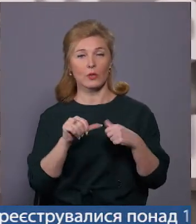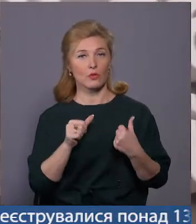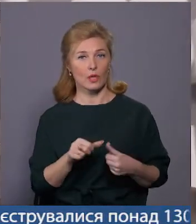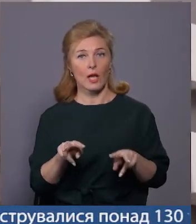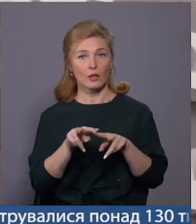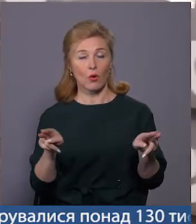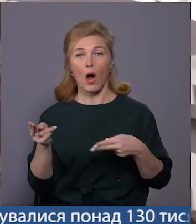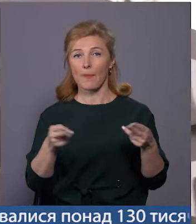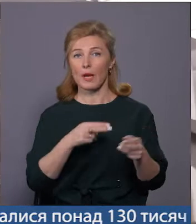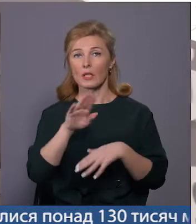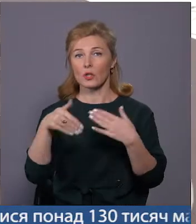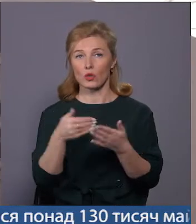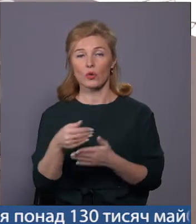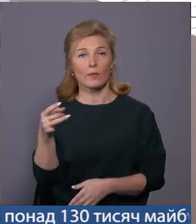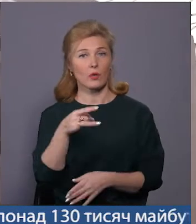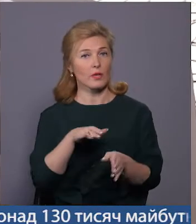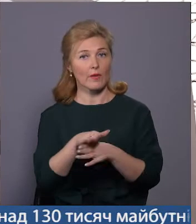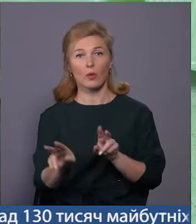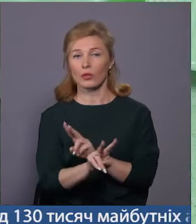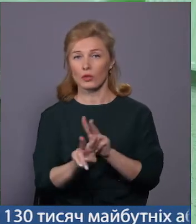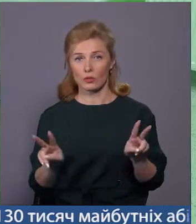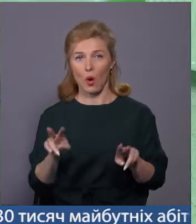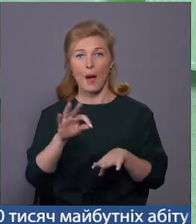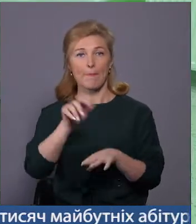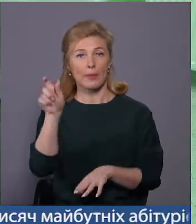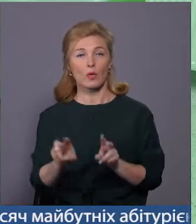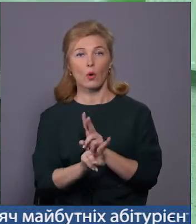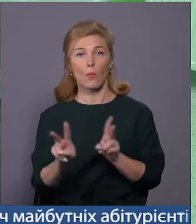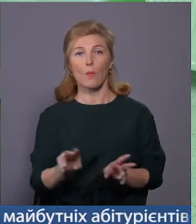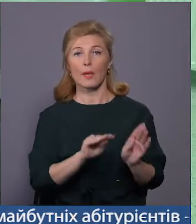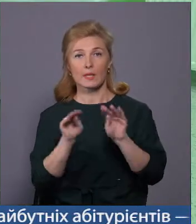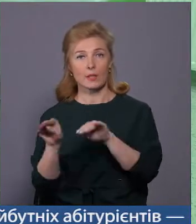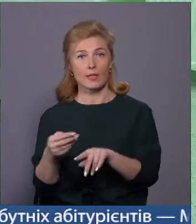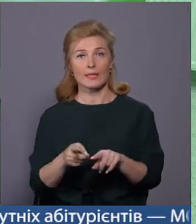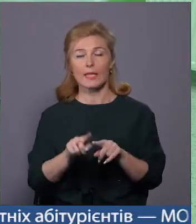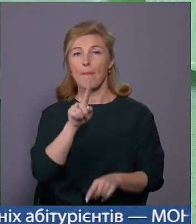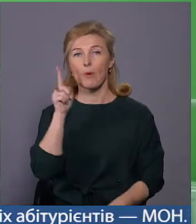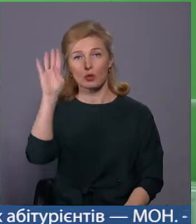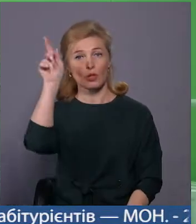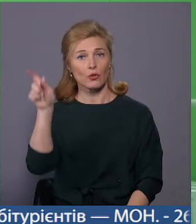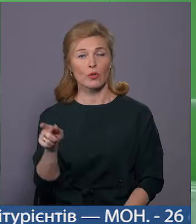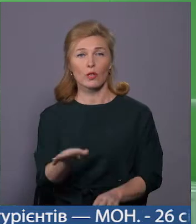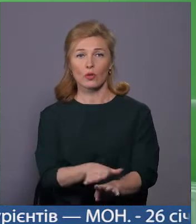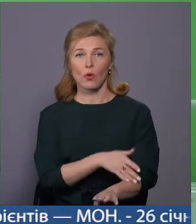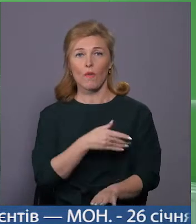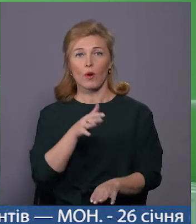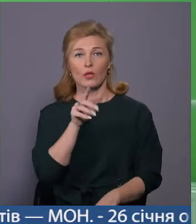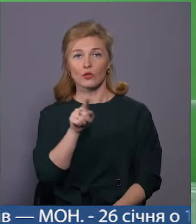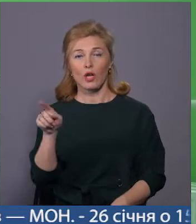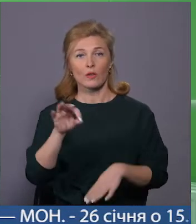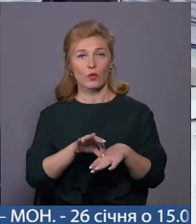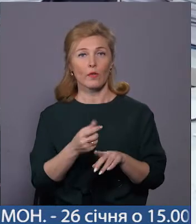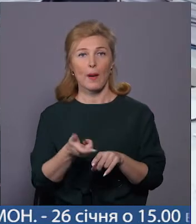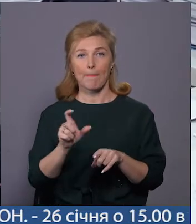Подібну операцію досі в регіоні не виконував ніхто. Пацієнт, якому пересадили орган, це молодий чоловік. Він довгий час хворів. Більше 10